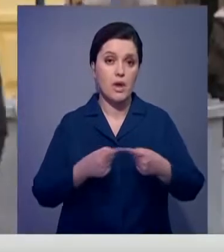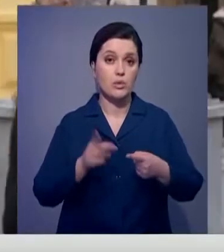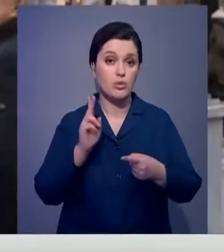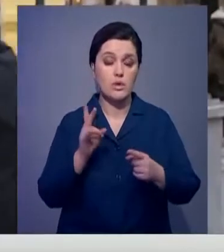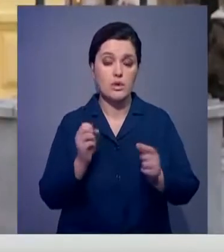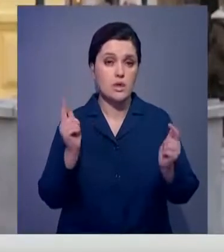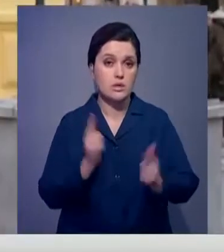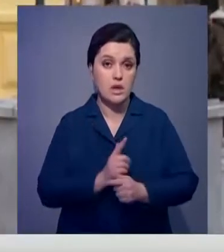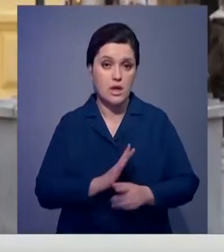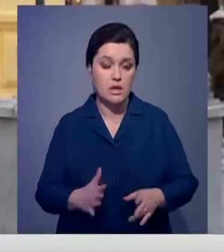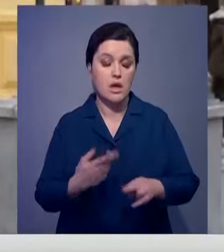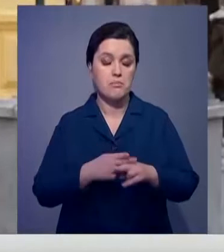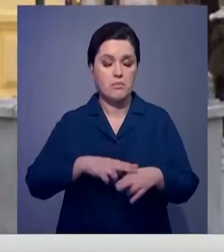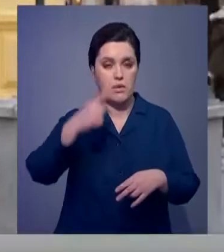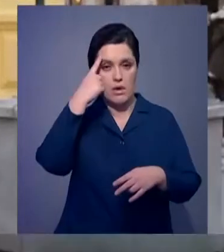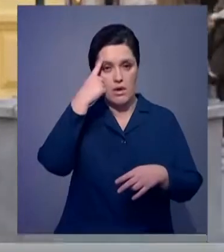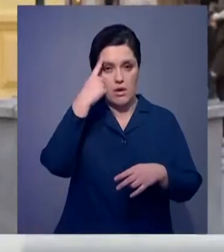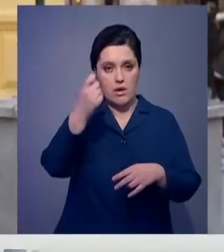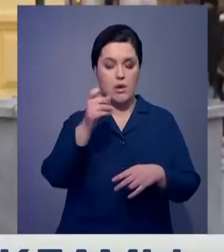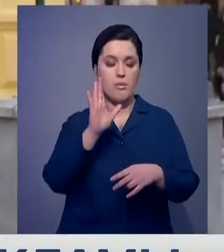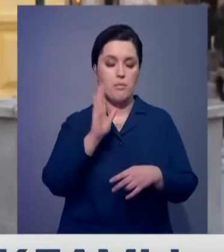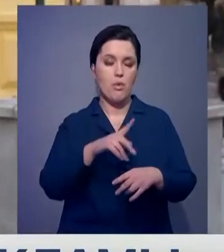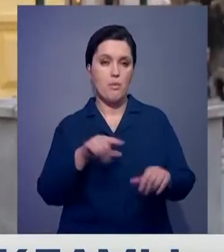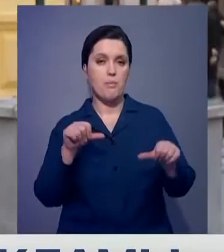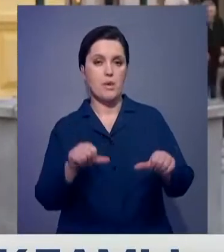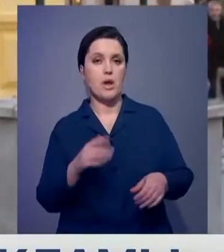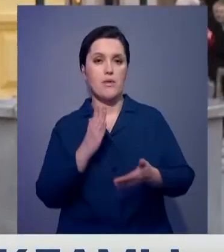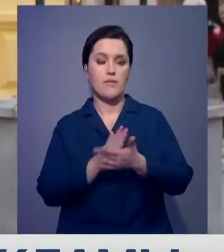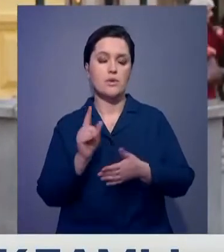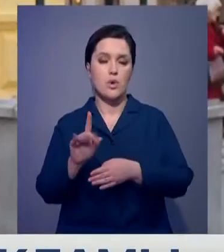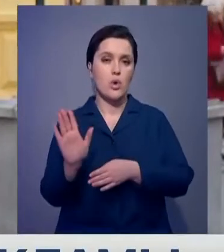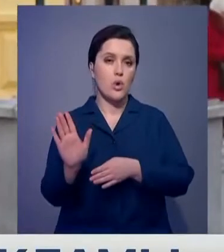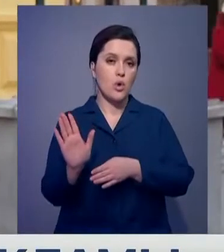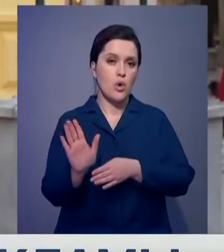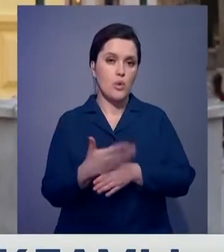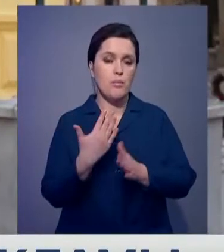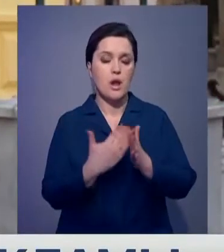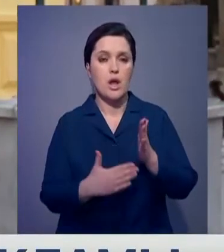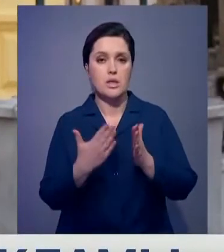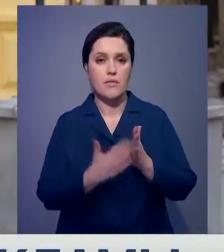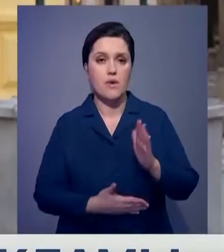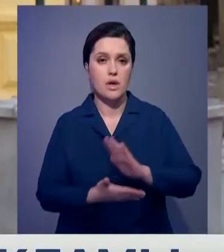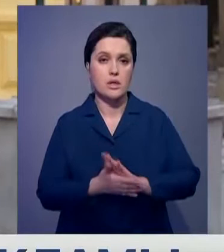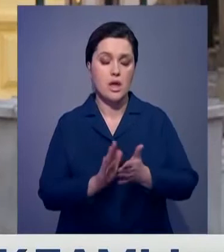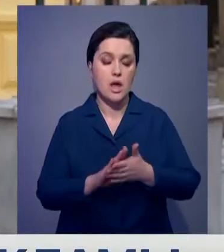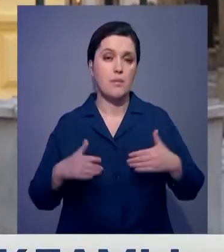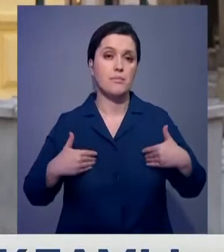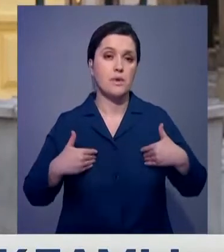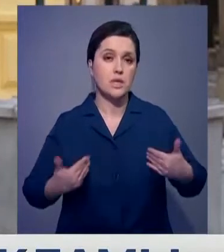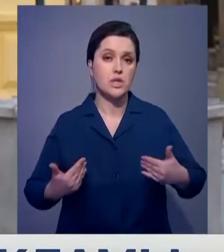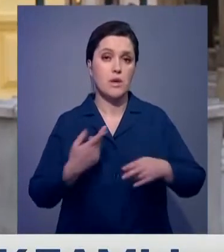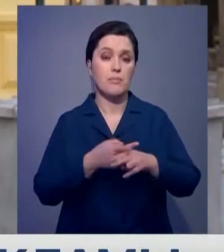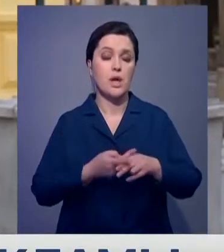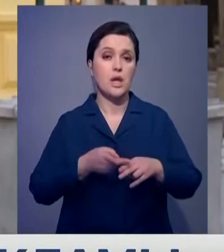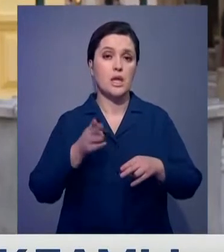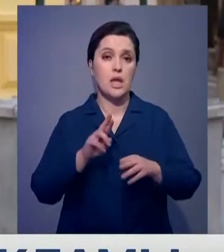ограничения, власти предупредили о том, что оставляют за собой право разорвать контракт в одностороннем порядке, предложив коммерсантам поискать для